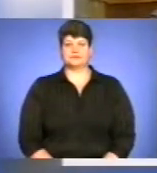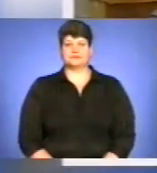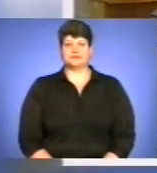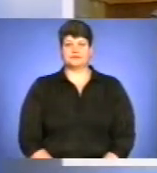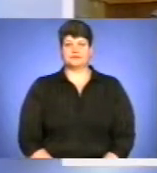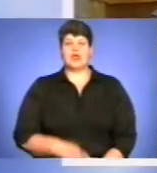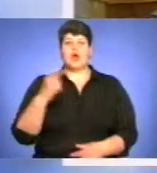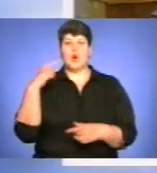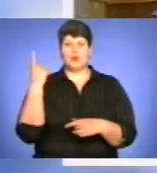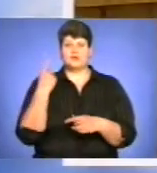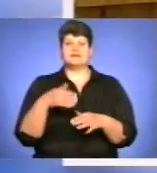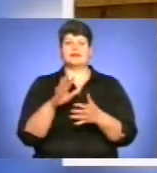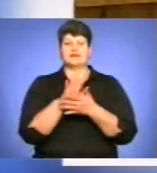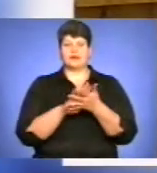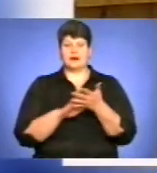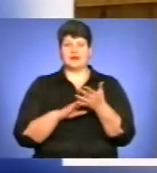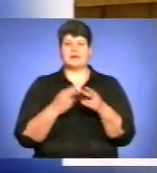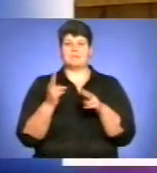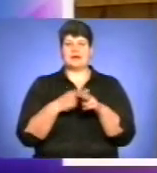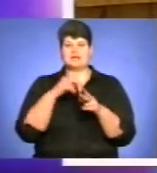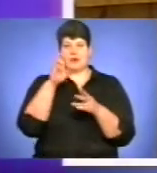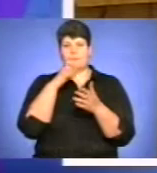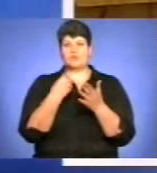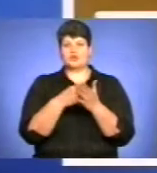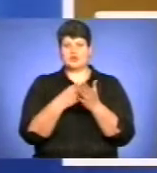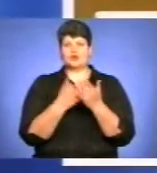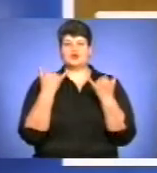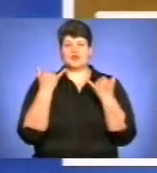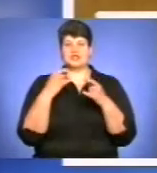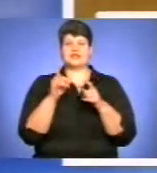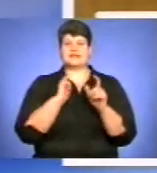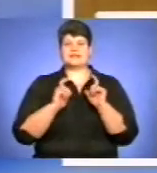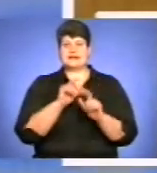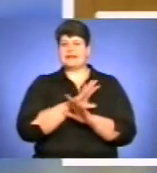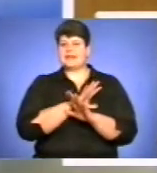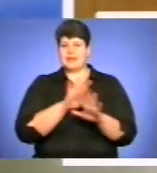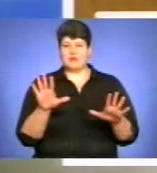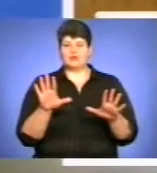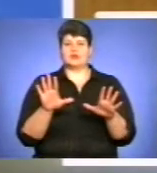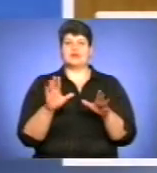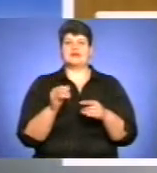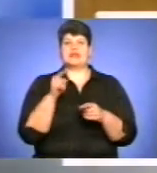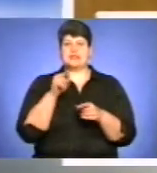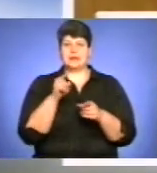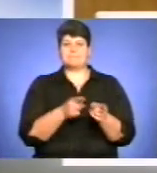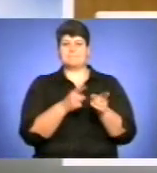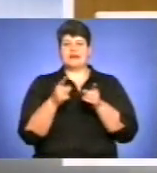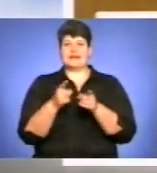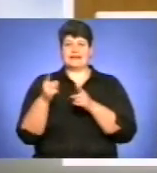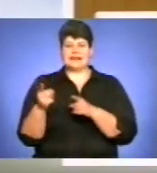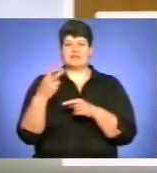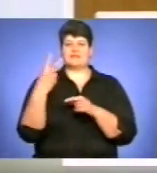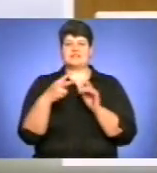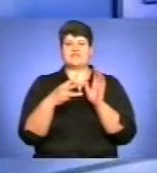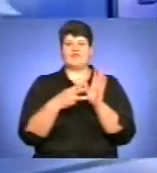Область і надалі залишається без бюджету. Сьогоднішня сесія обласної ради так і не відбулася. Її перенесли на 28